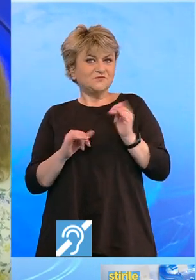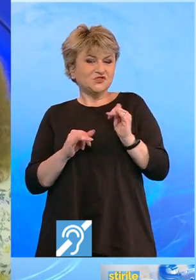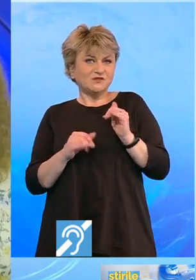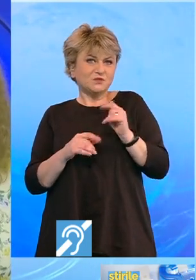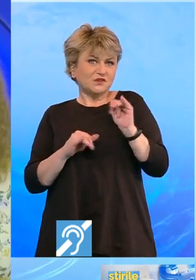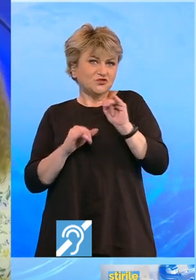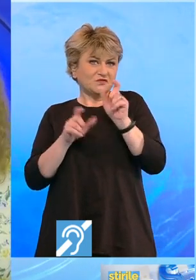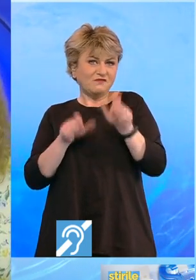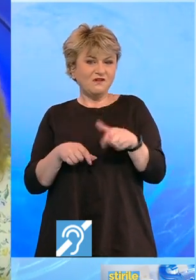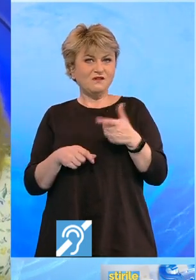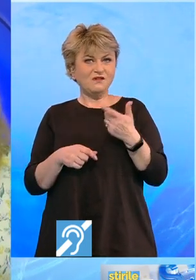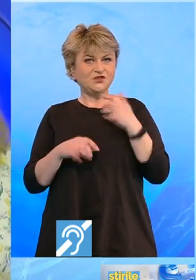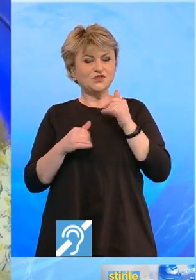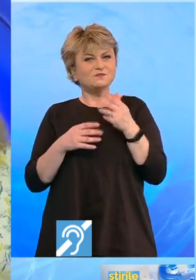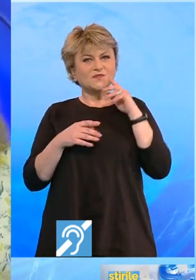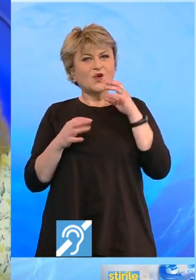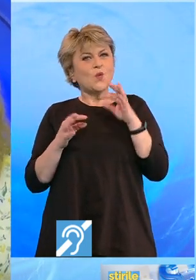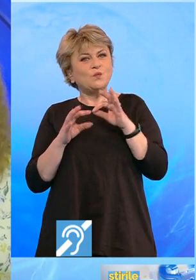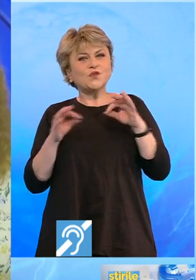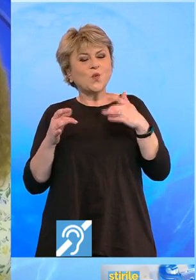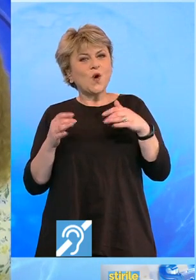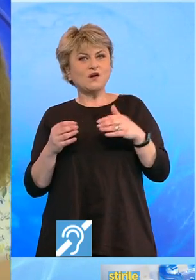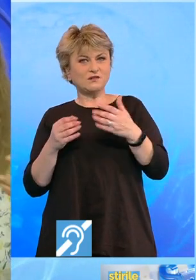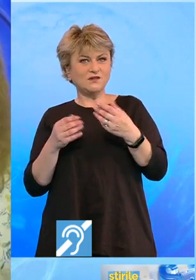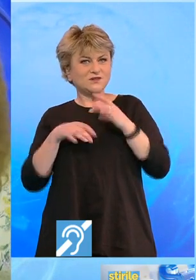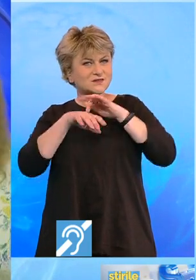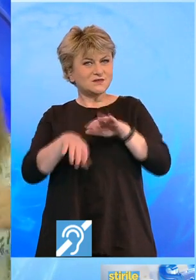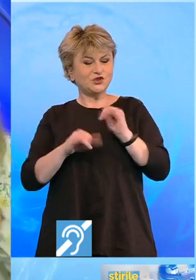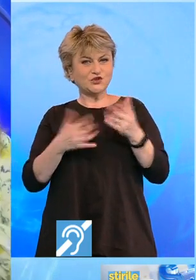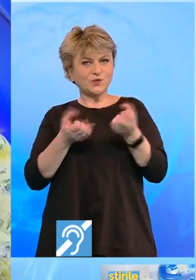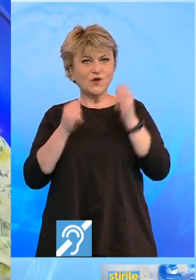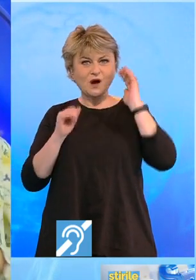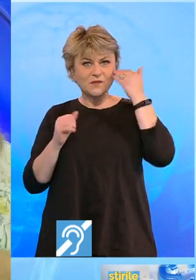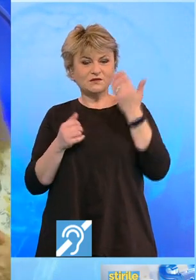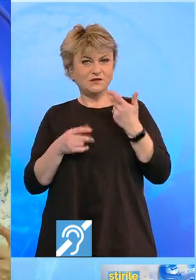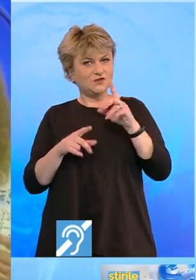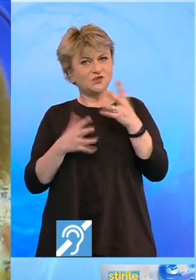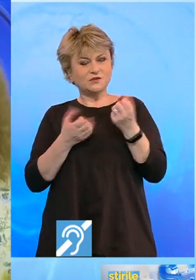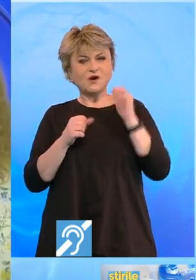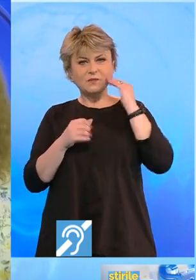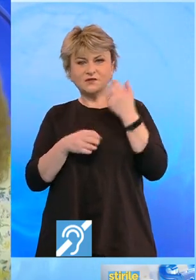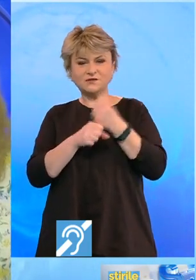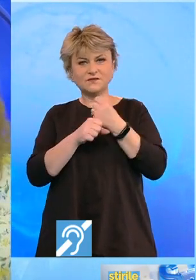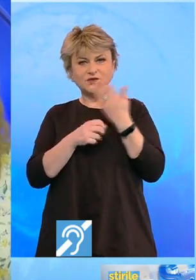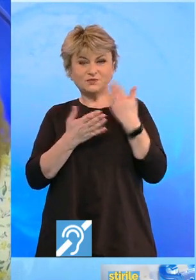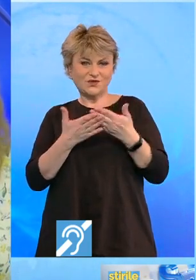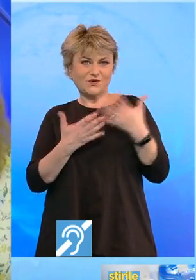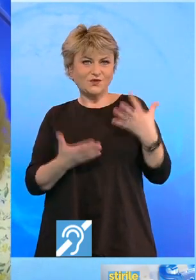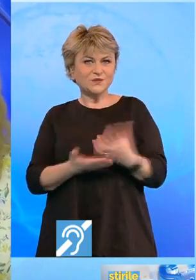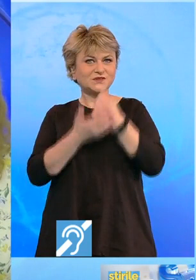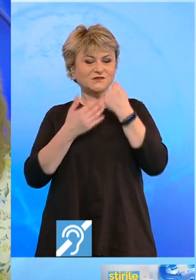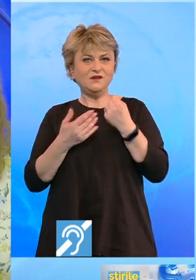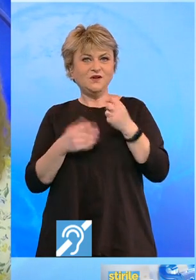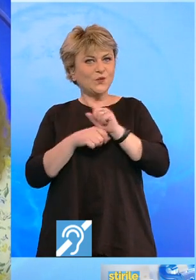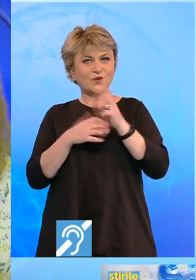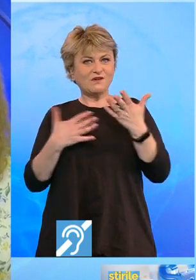persoane, apelează la coartea sensibilă, se plâng, se jelesc, chiar aduc aminte serviciile pe care le-au făcut cândva asta pentru a obține lucrurile pe care